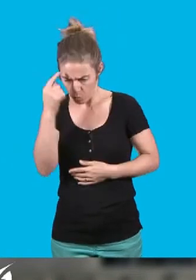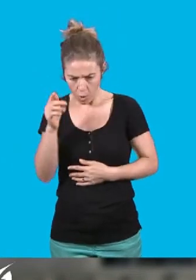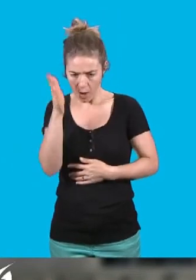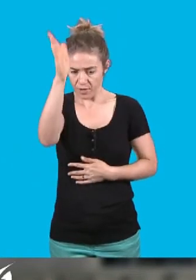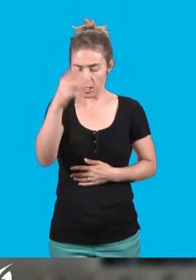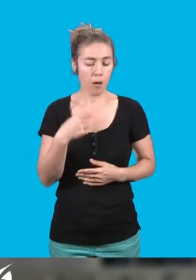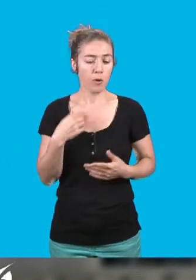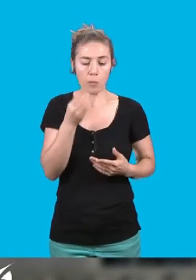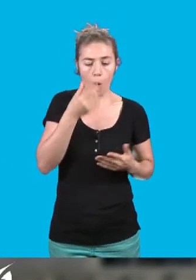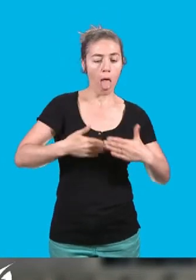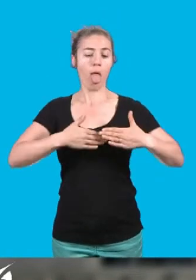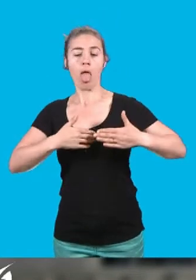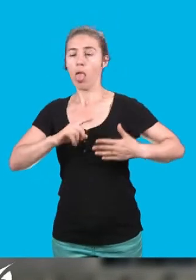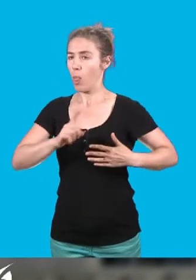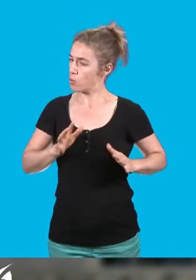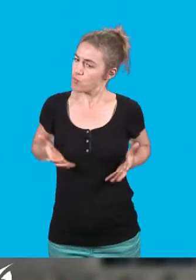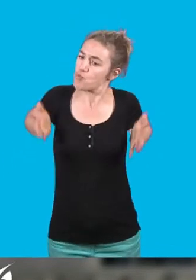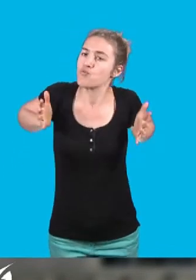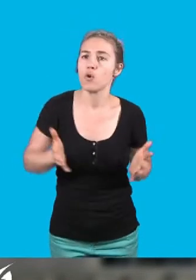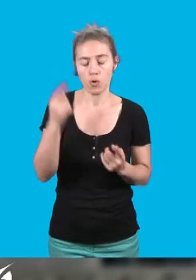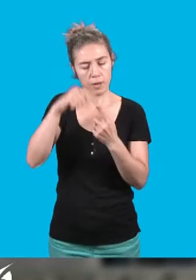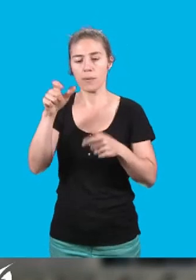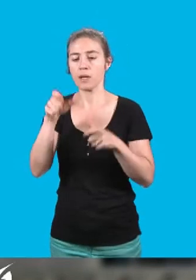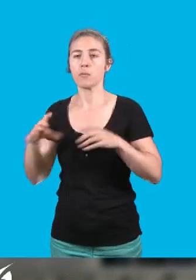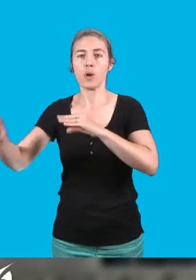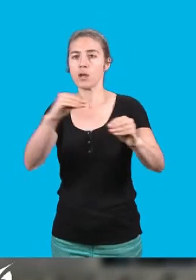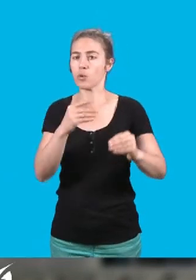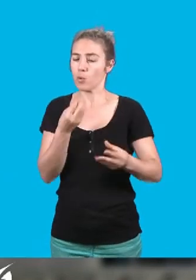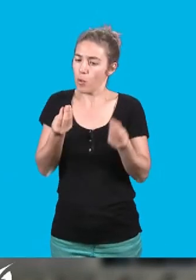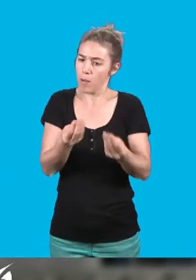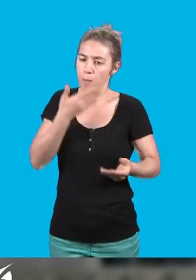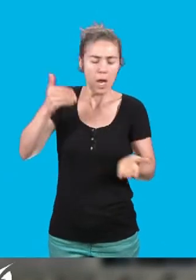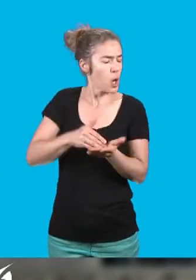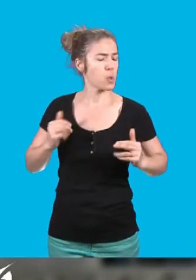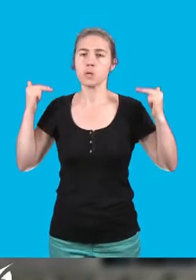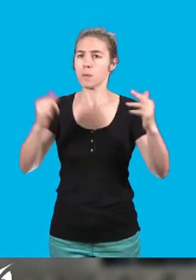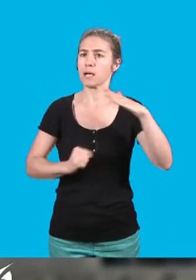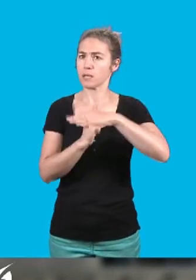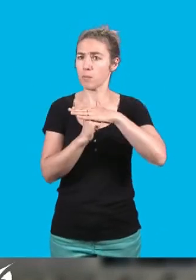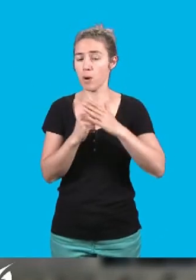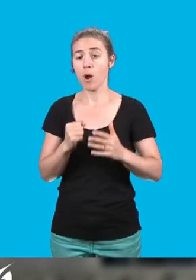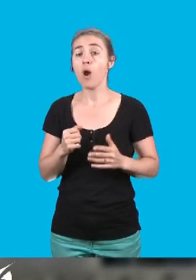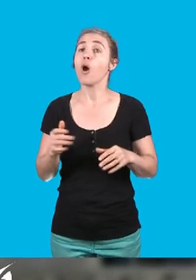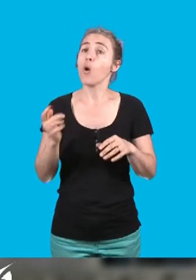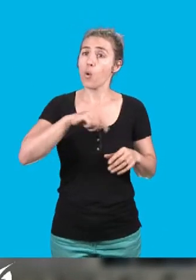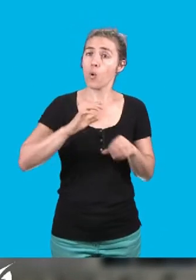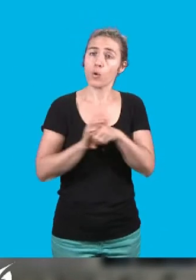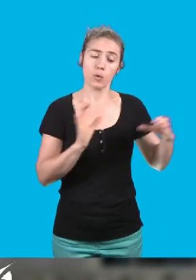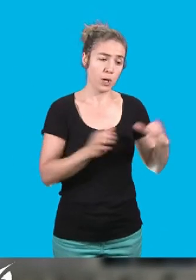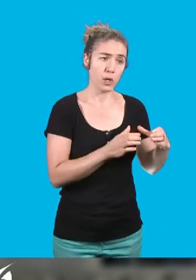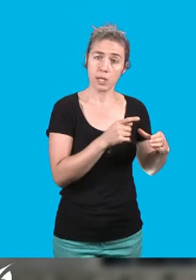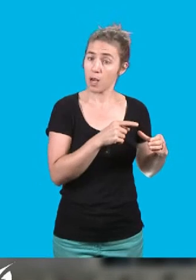les moyens pour offrir le meilleur aux habitantes et aux habitants de notre territoire, que la majorité de gauche peut s'enorgueillir